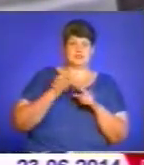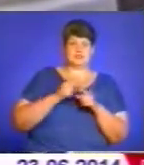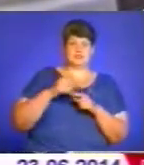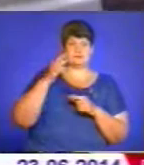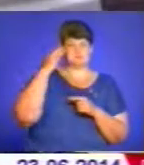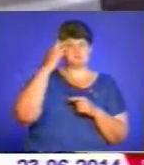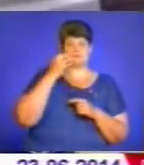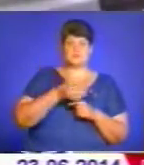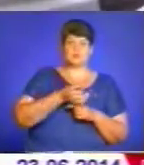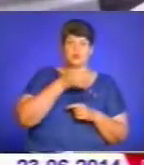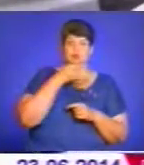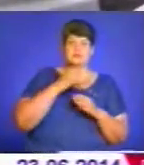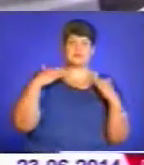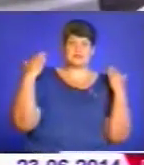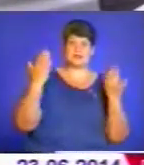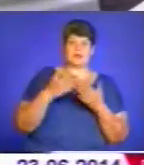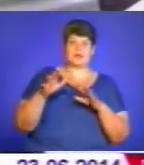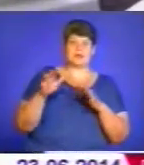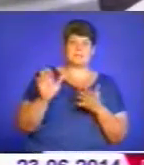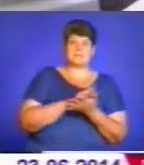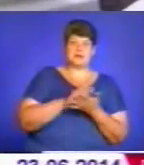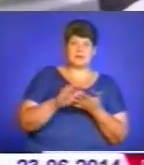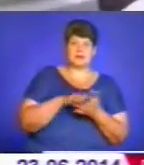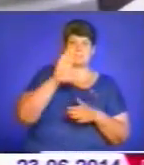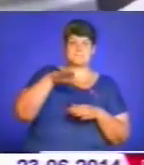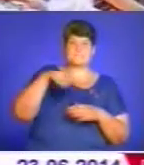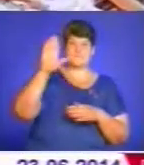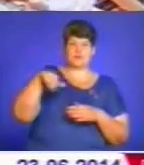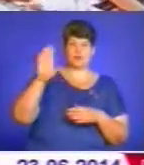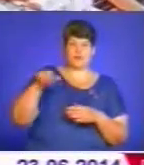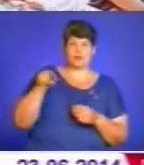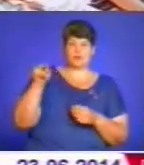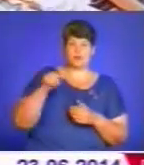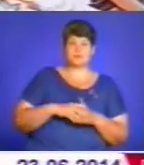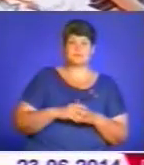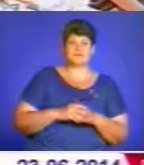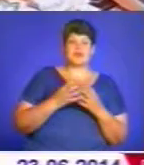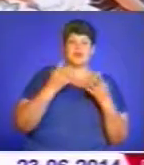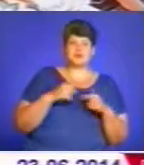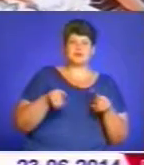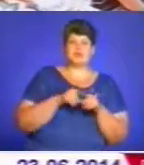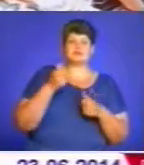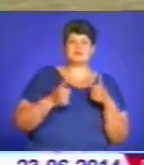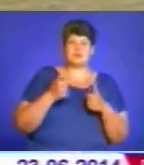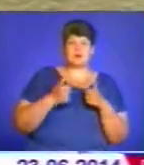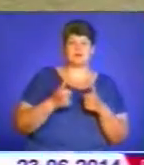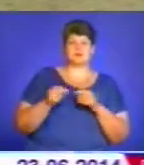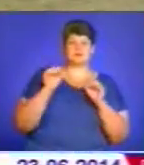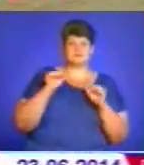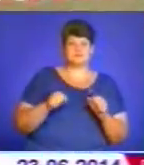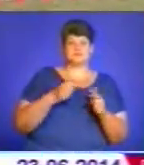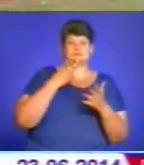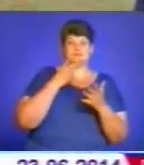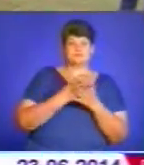сподобалася. Цей весь стадіон прибирала, малювала отут. А ще подібні змагання – спосіб самореалізації для